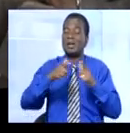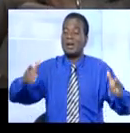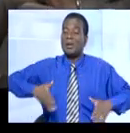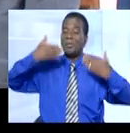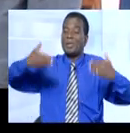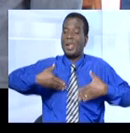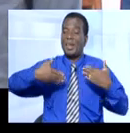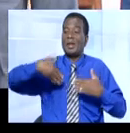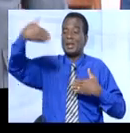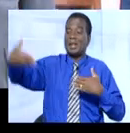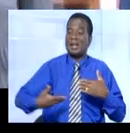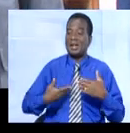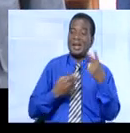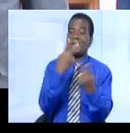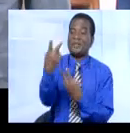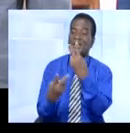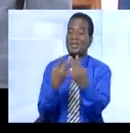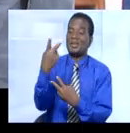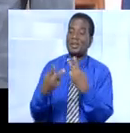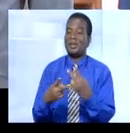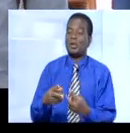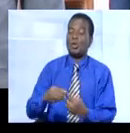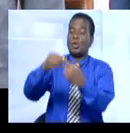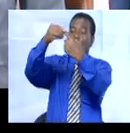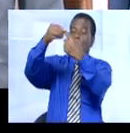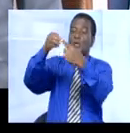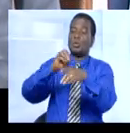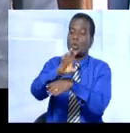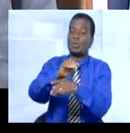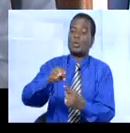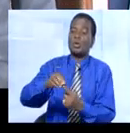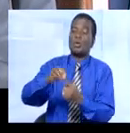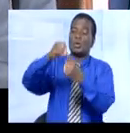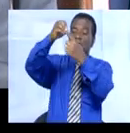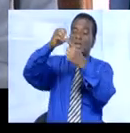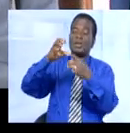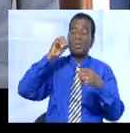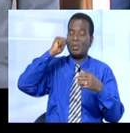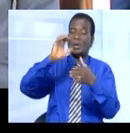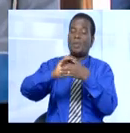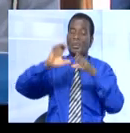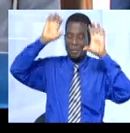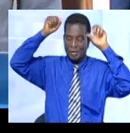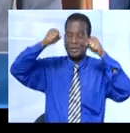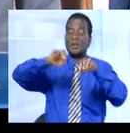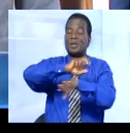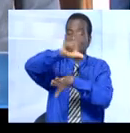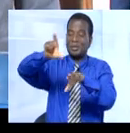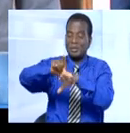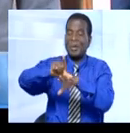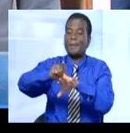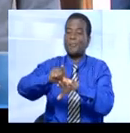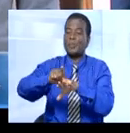d'avoir la visite du conseiller spécial de madame la présidente du Libéia, madame Johnson